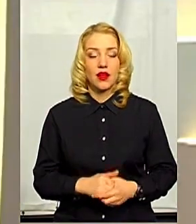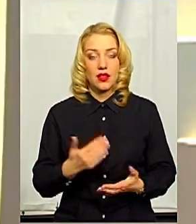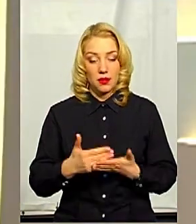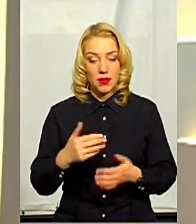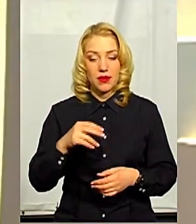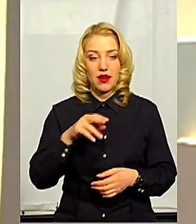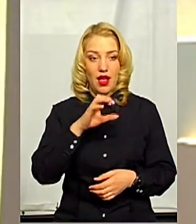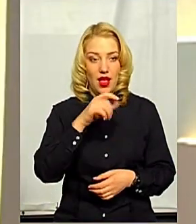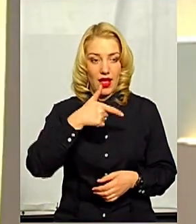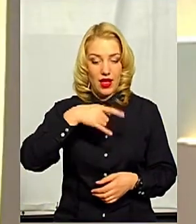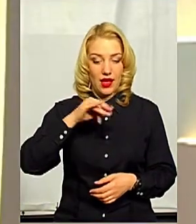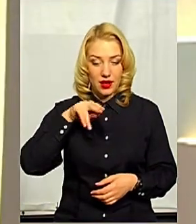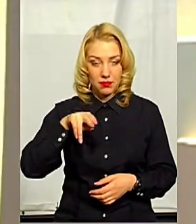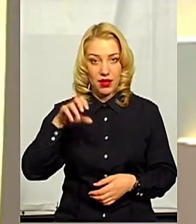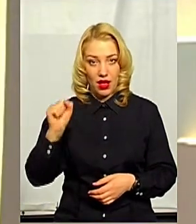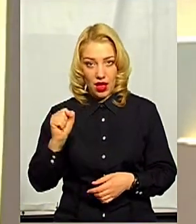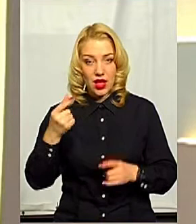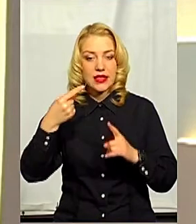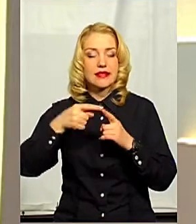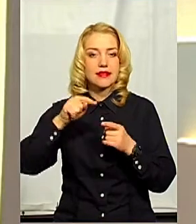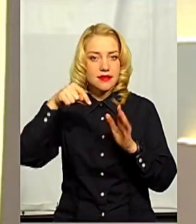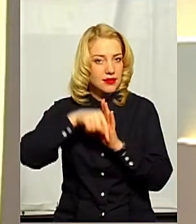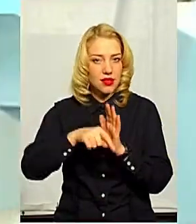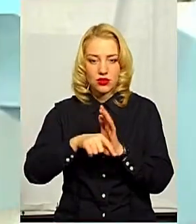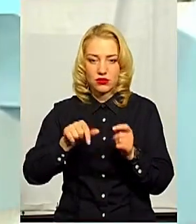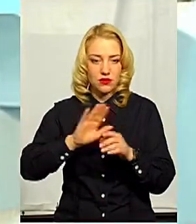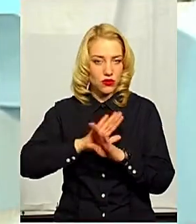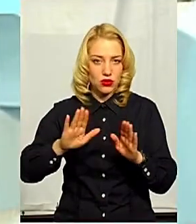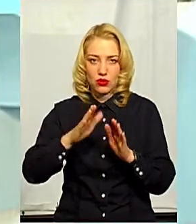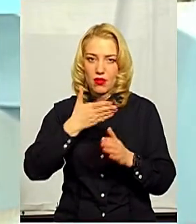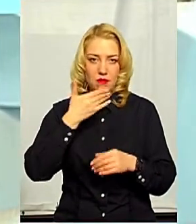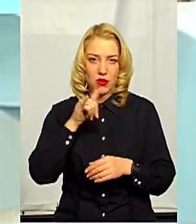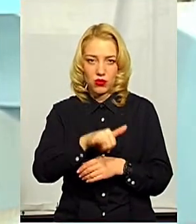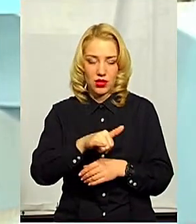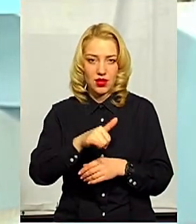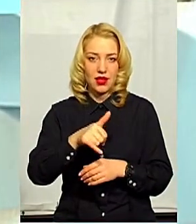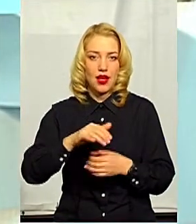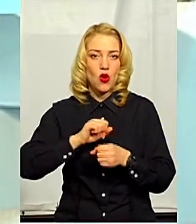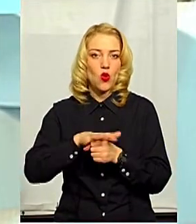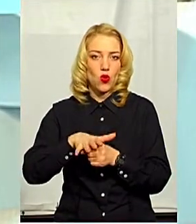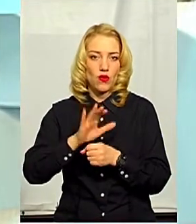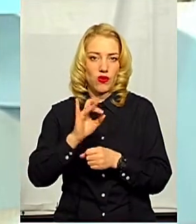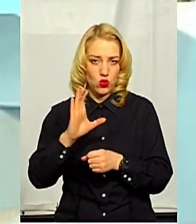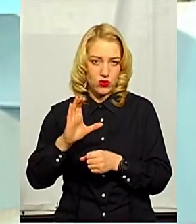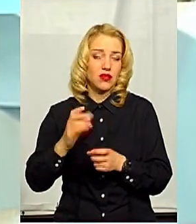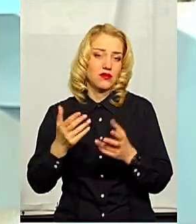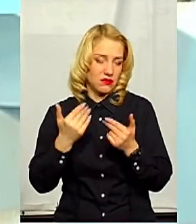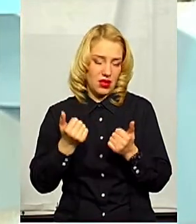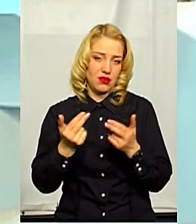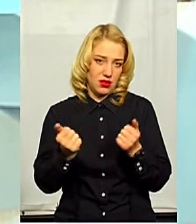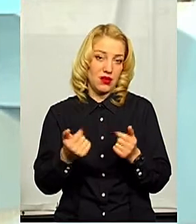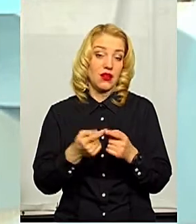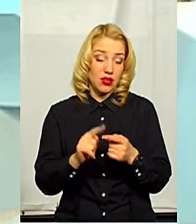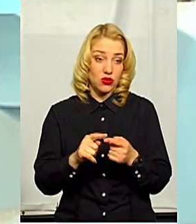типу А, це вже виключає ймовірність, що у неї є ще й коронавірус? Звичайно, безумовно, тому що